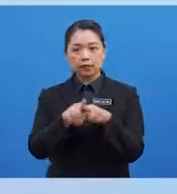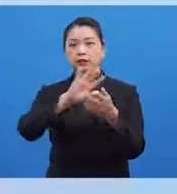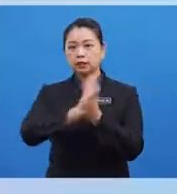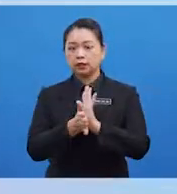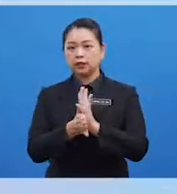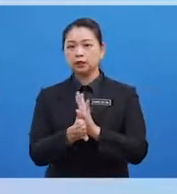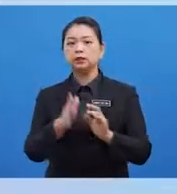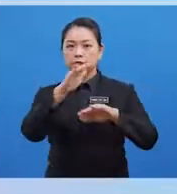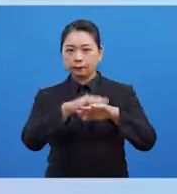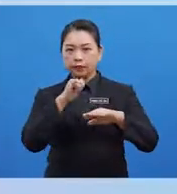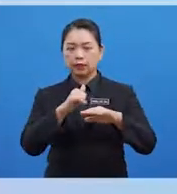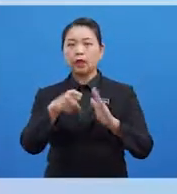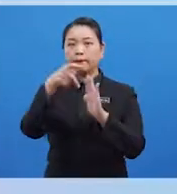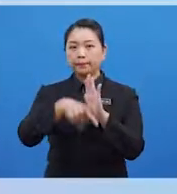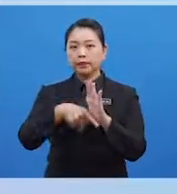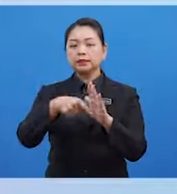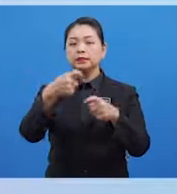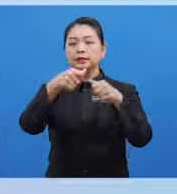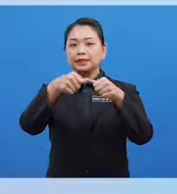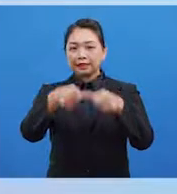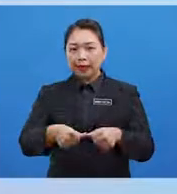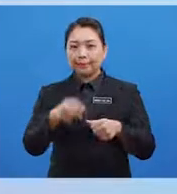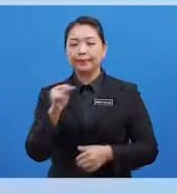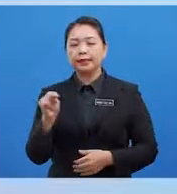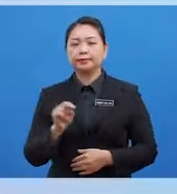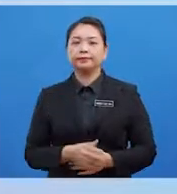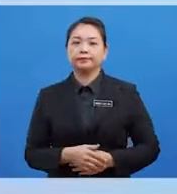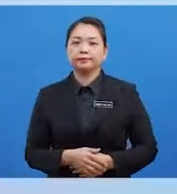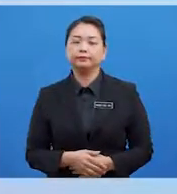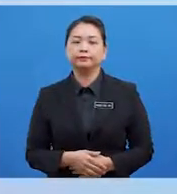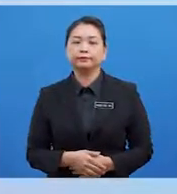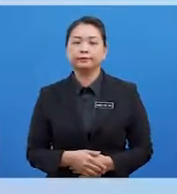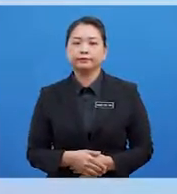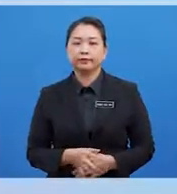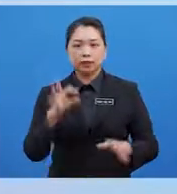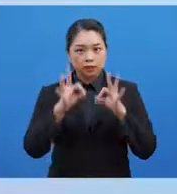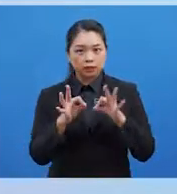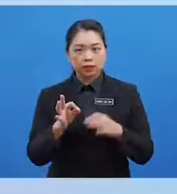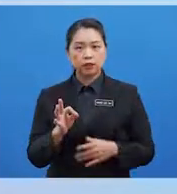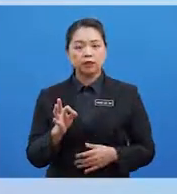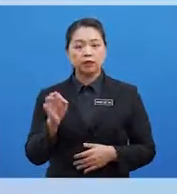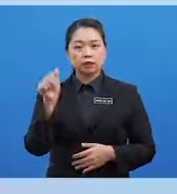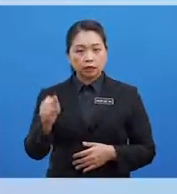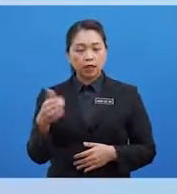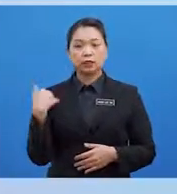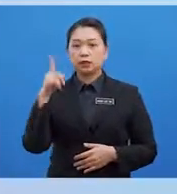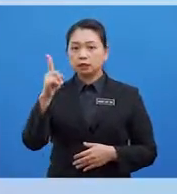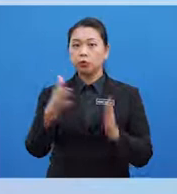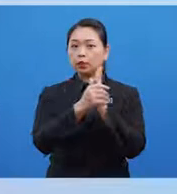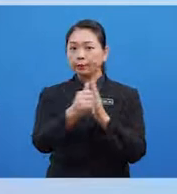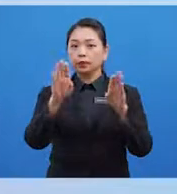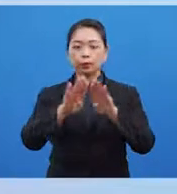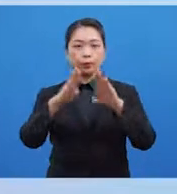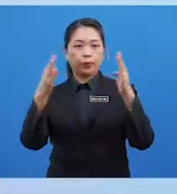Maka ia dianggap sebagai penetapan atau fixation Jika ia adalah satu kemahiran terbuka Atau